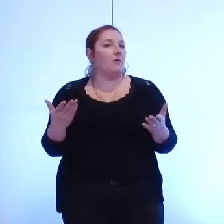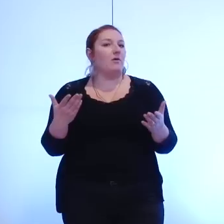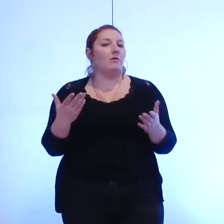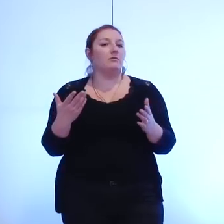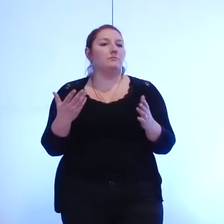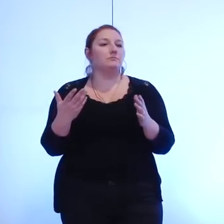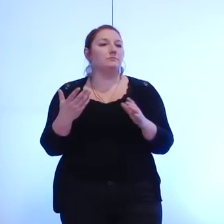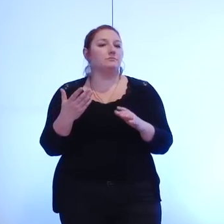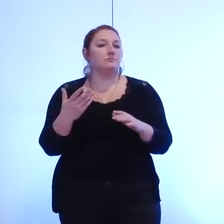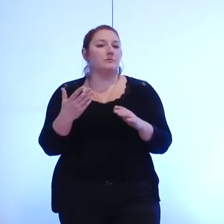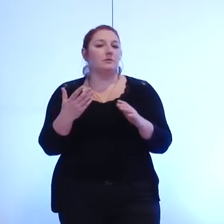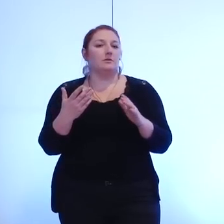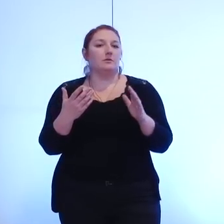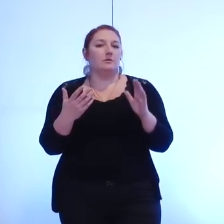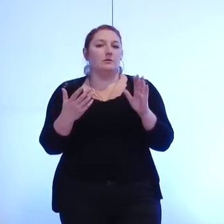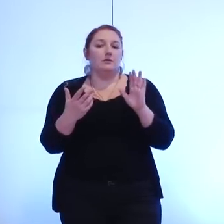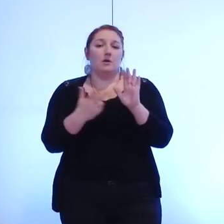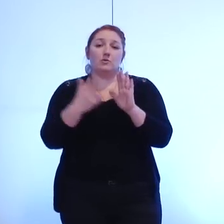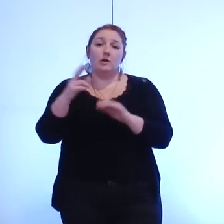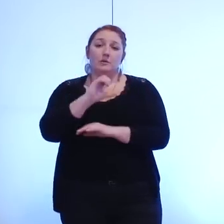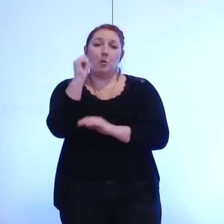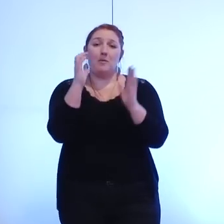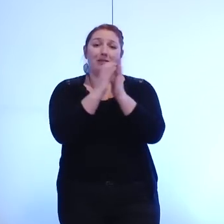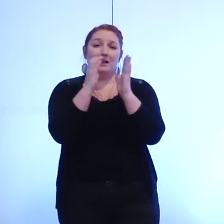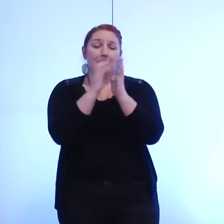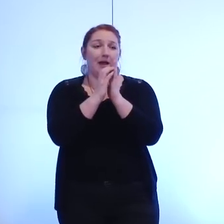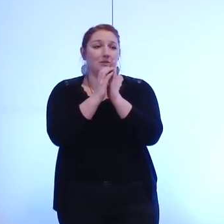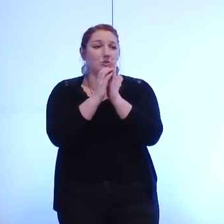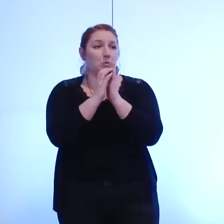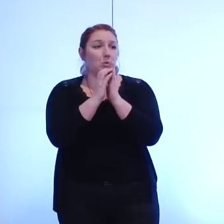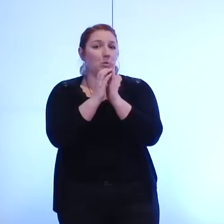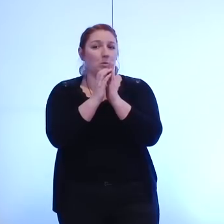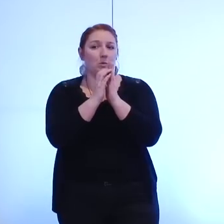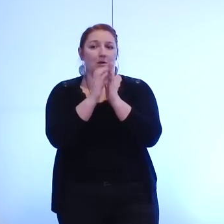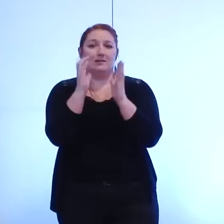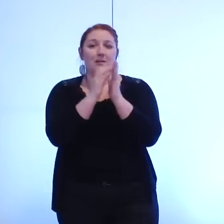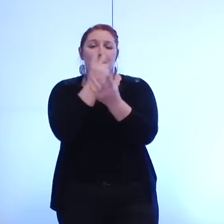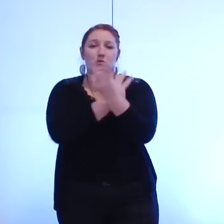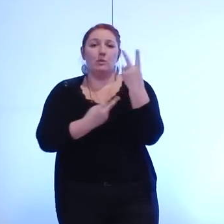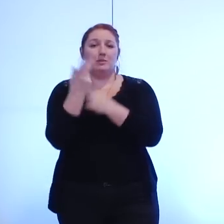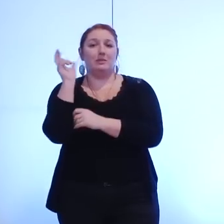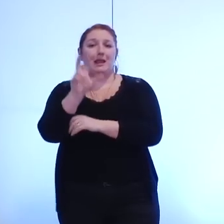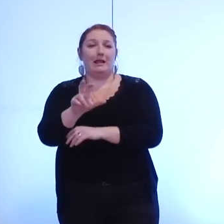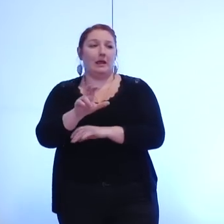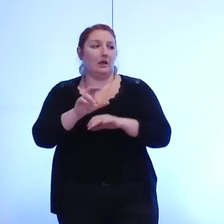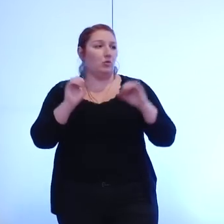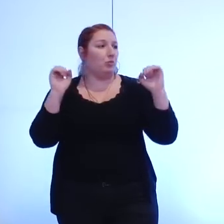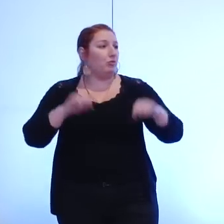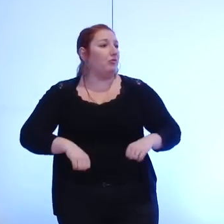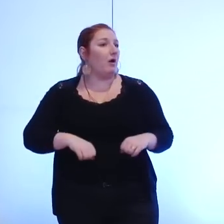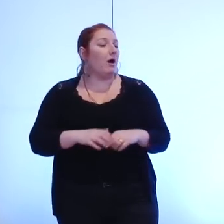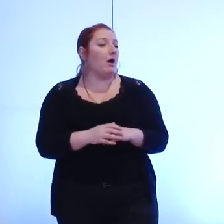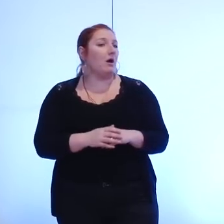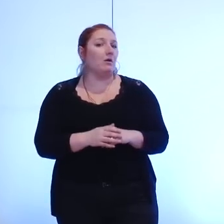remarques ce rendu acte donc c'est l'application de la délibération de délégation de pouvoir que vous avez